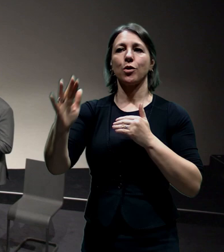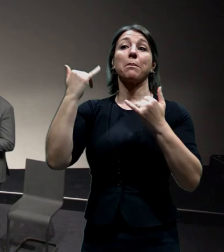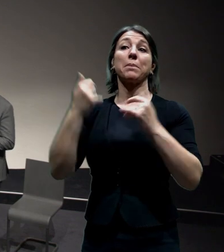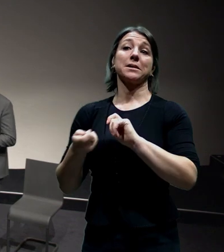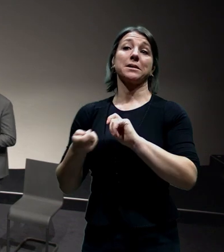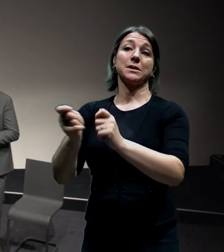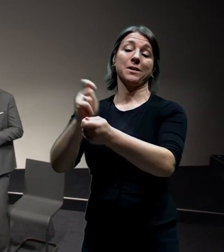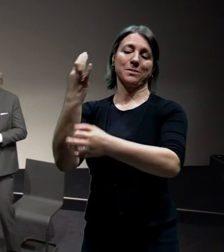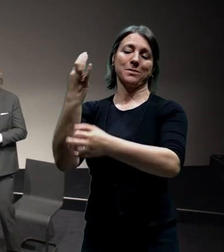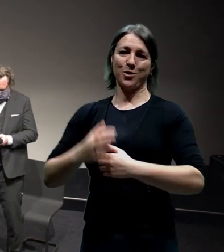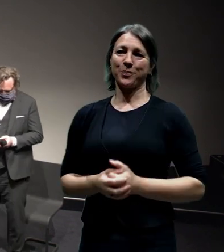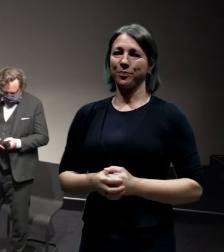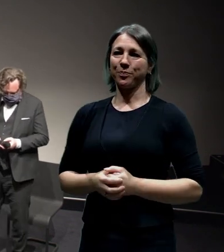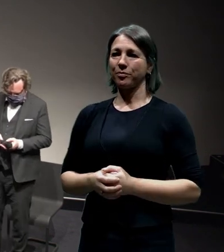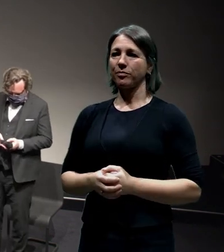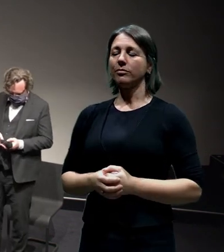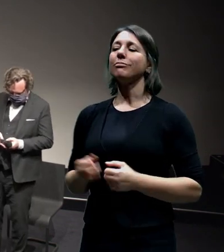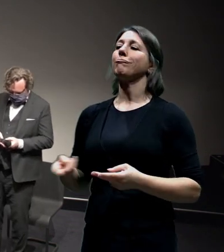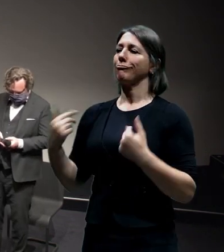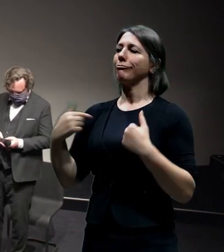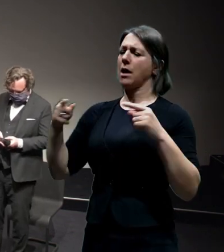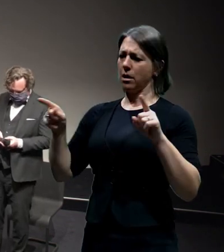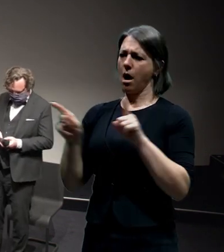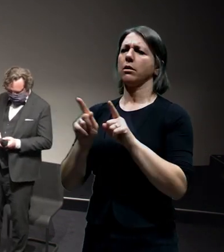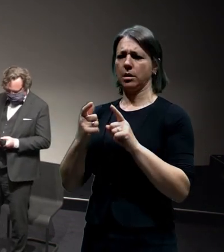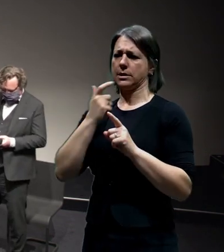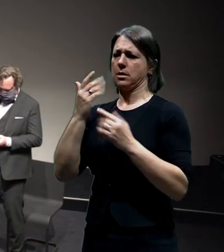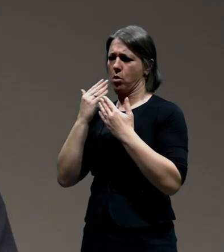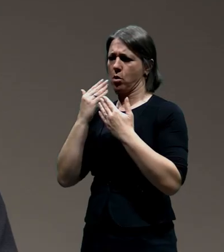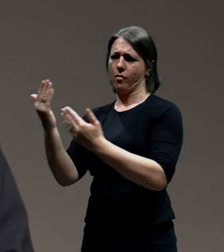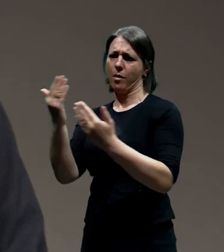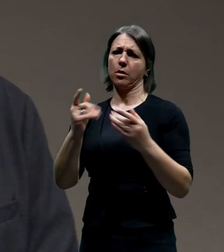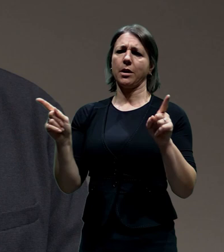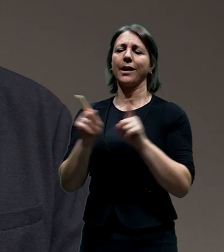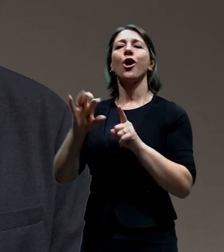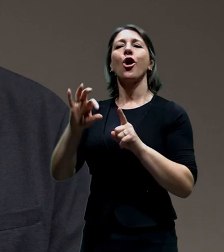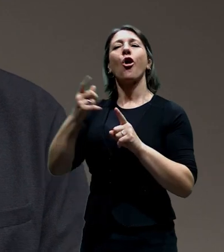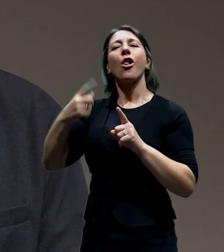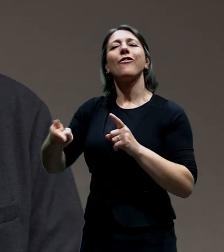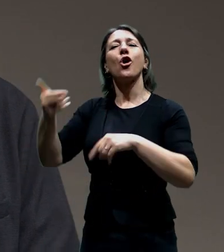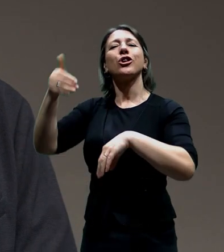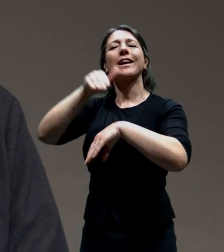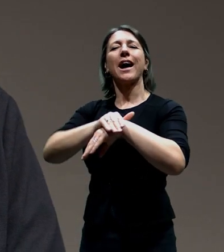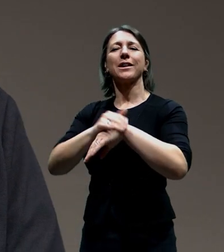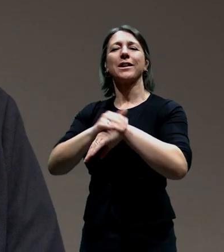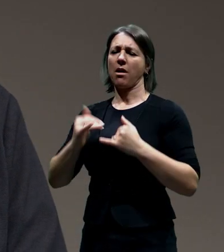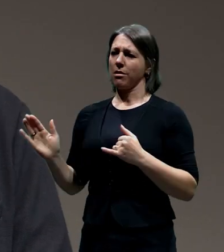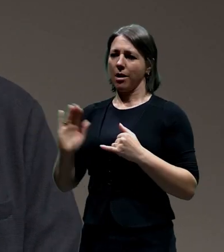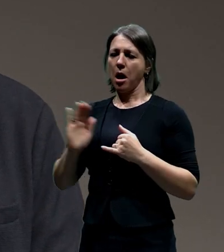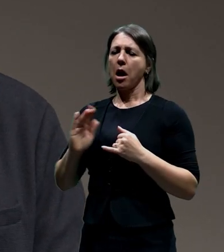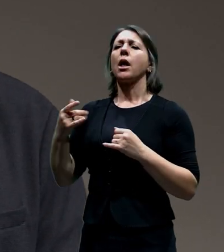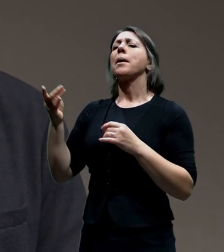Tak já se k poděkování určitě připojuju, nejsou to jenom naši kolegové zarady, Milena Joanová, Petr